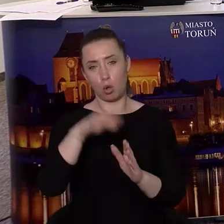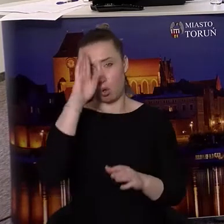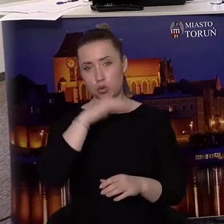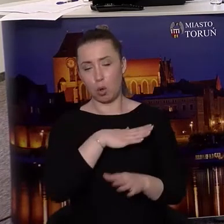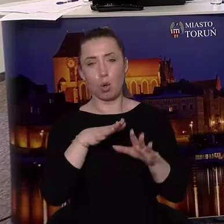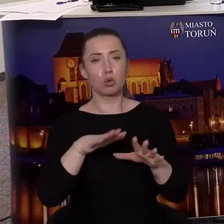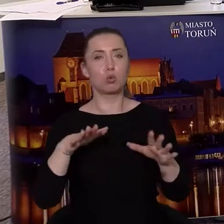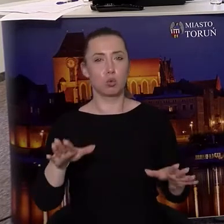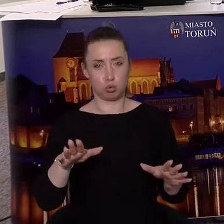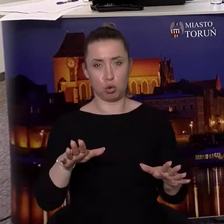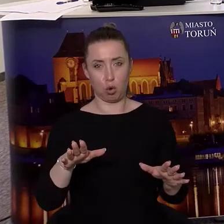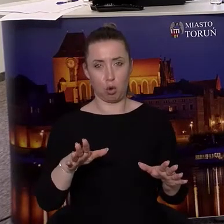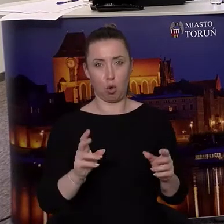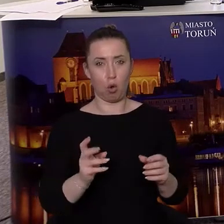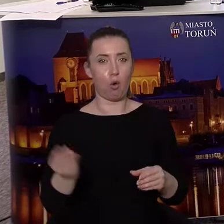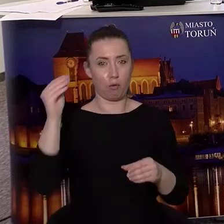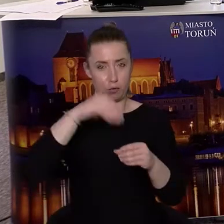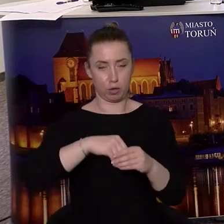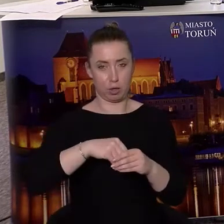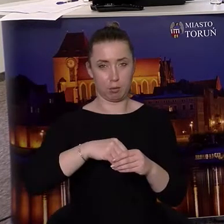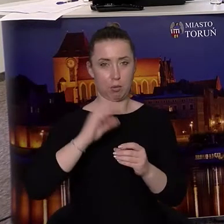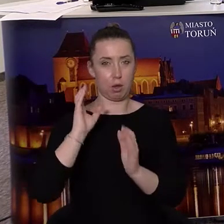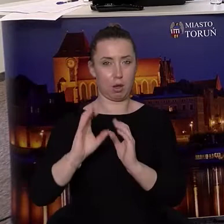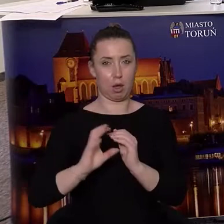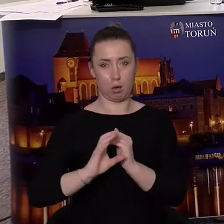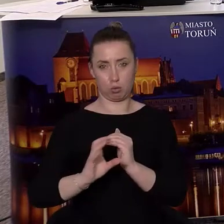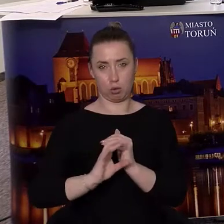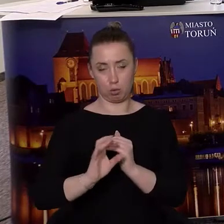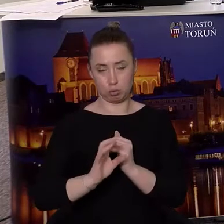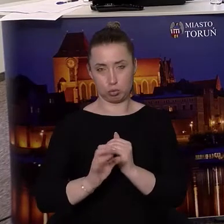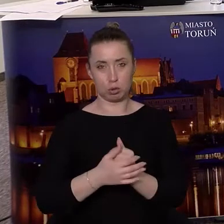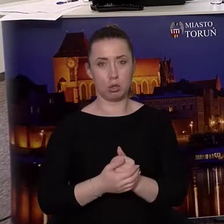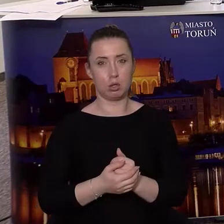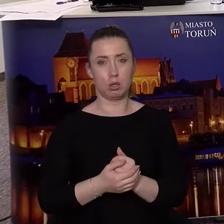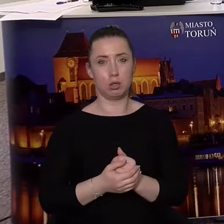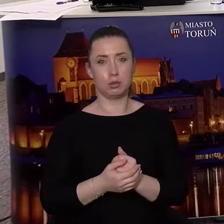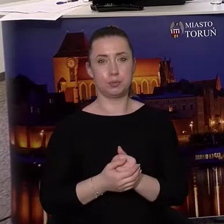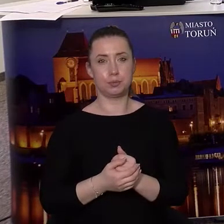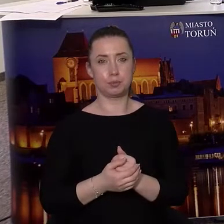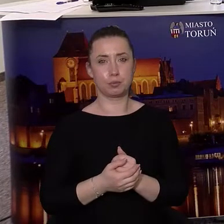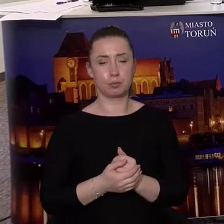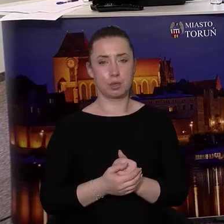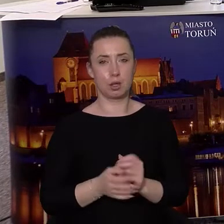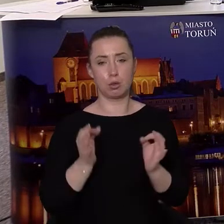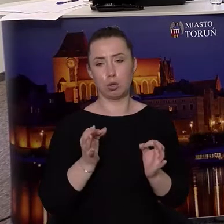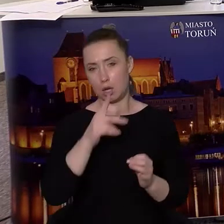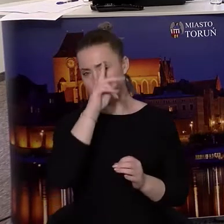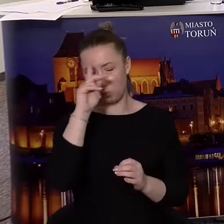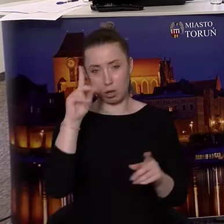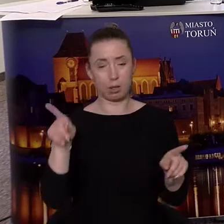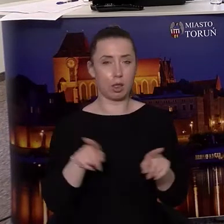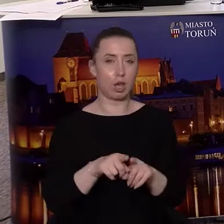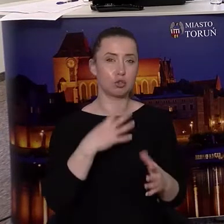tym ten okres świąteczny jest także często okresem korzystania z jakichś dodatkowych dni wolnych, urlopów,